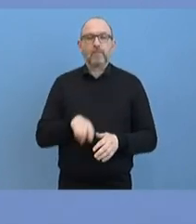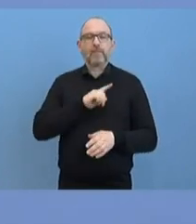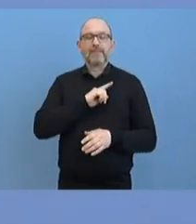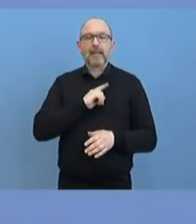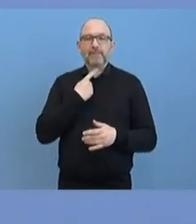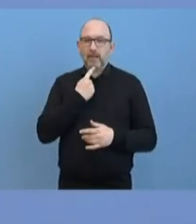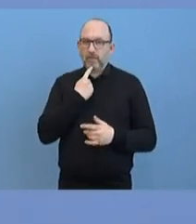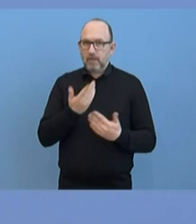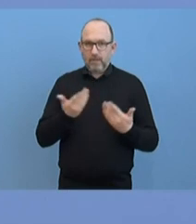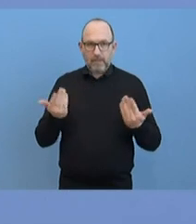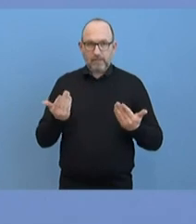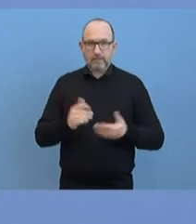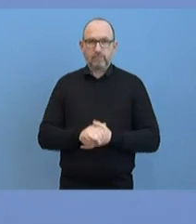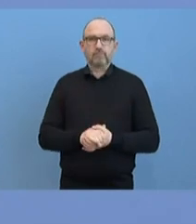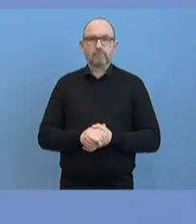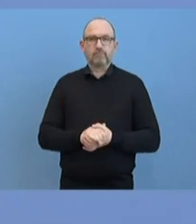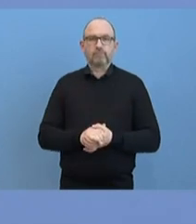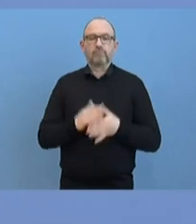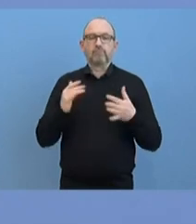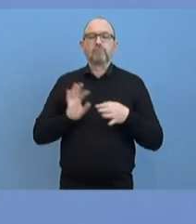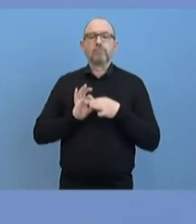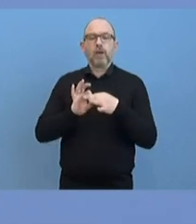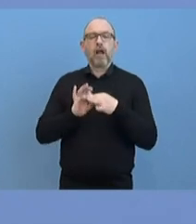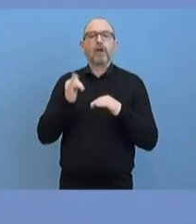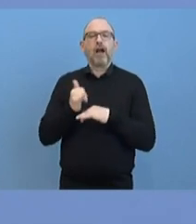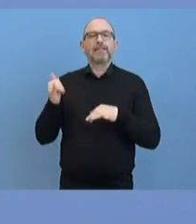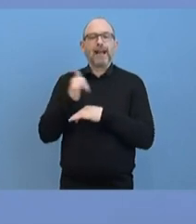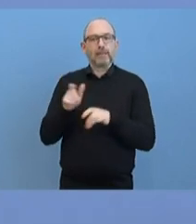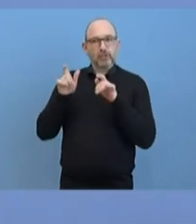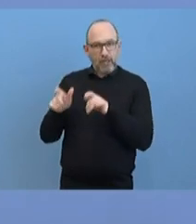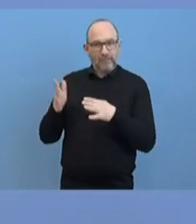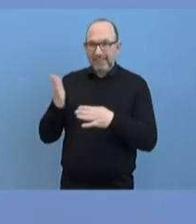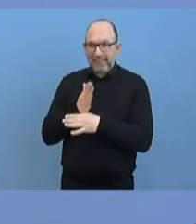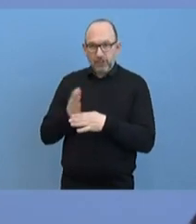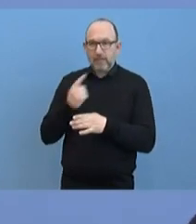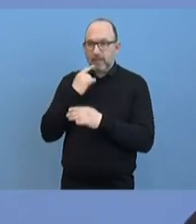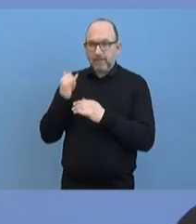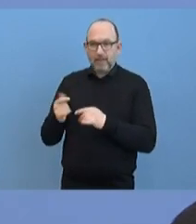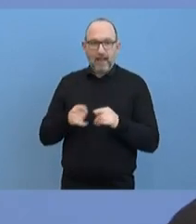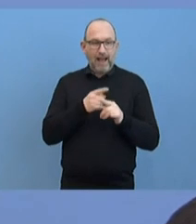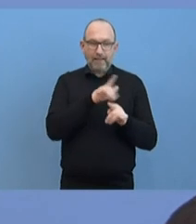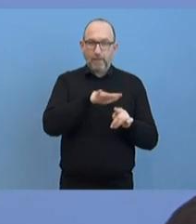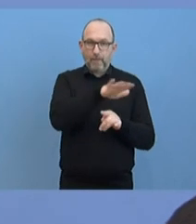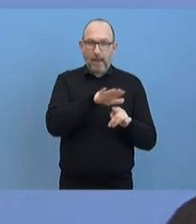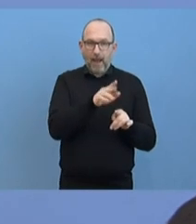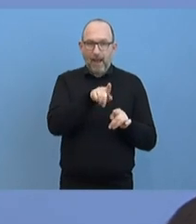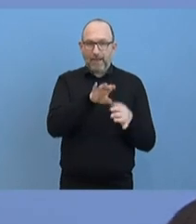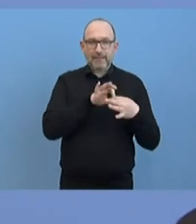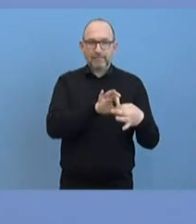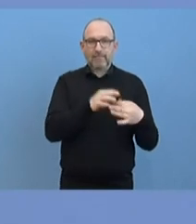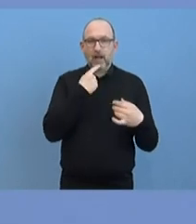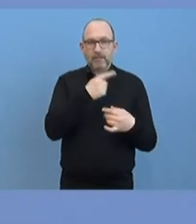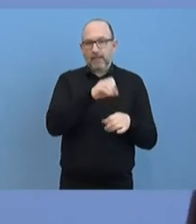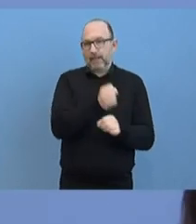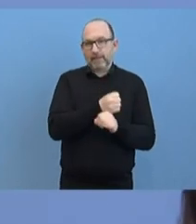sprechen, was wir jetzt bezogen auf die Einreisebeschränkungen entschieden haben. Das andere betrifft nicht unsere fachliche Federführung.